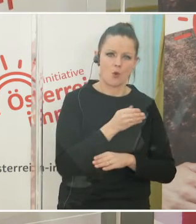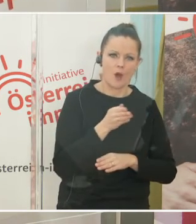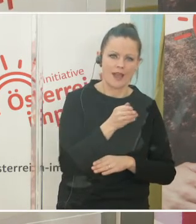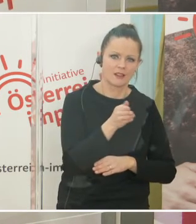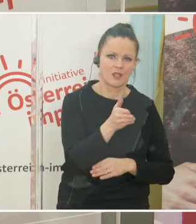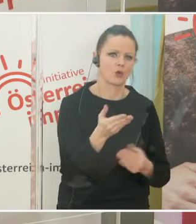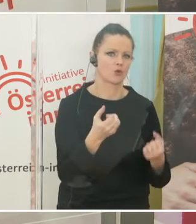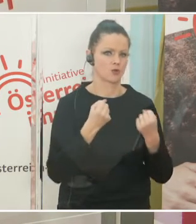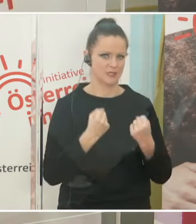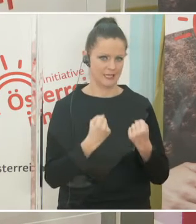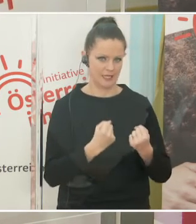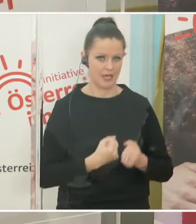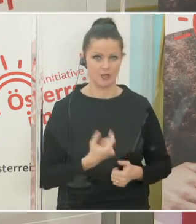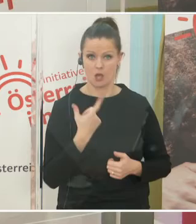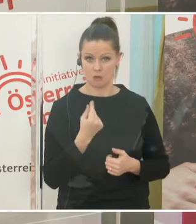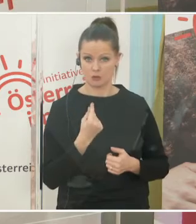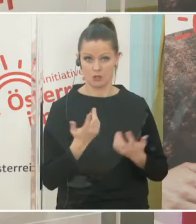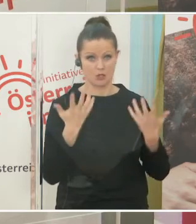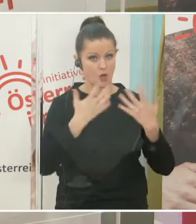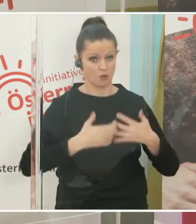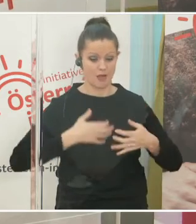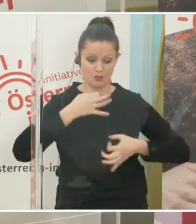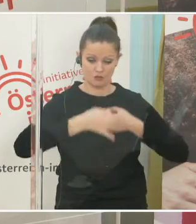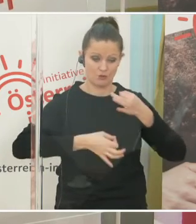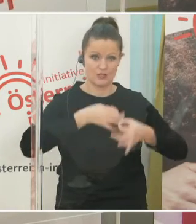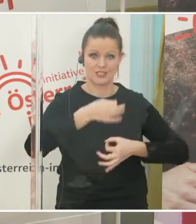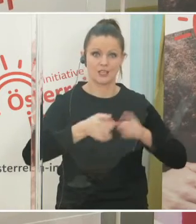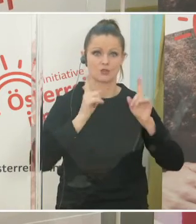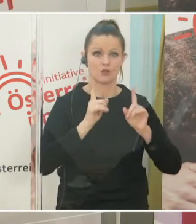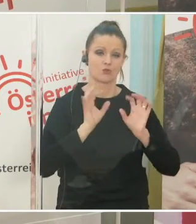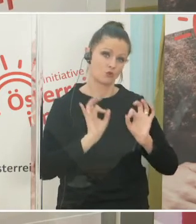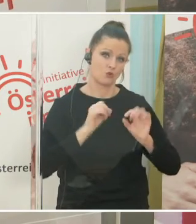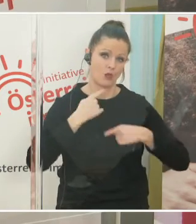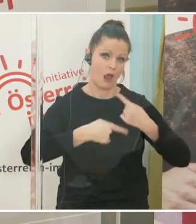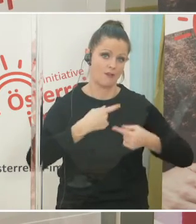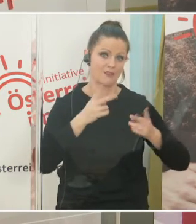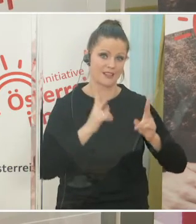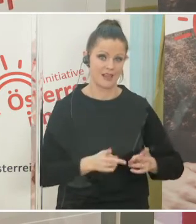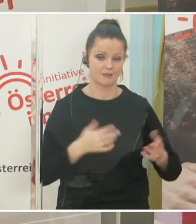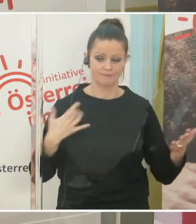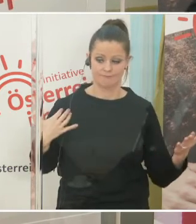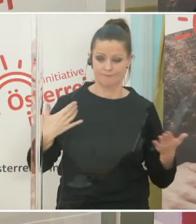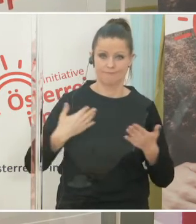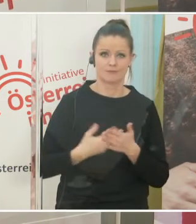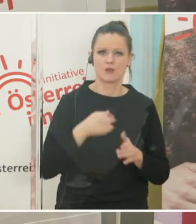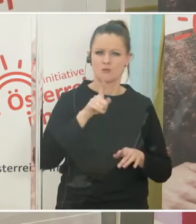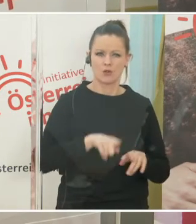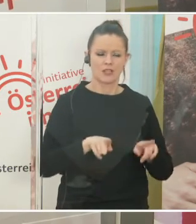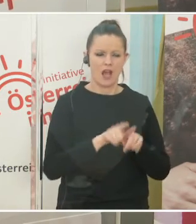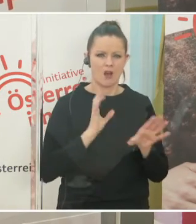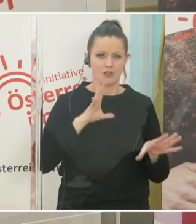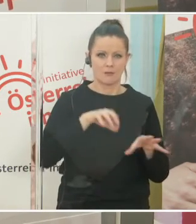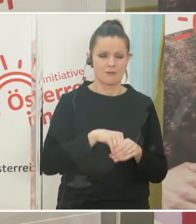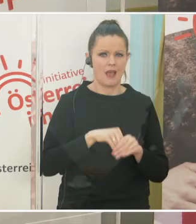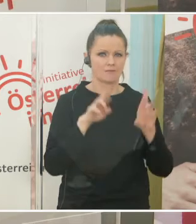beiträgt, dass Prozesse gut funktionieren. Diese Monate waren natürlich auch geprägt von der Hoffnung, durch einen